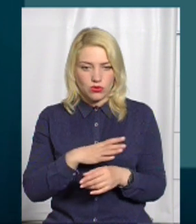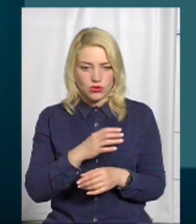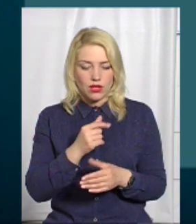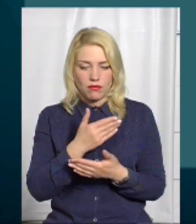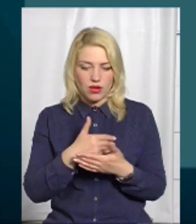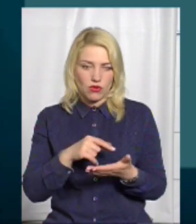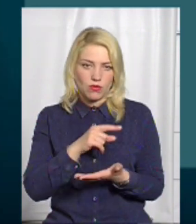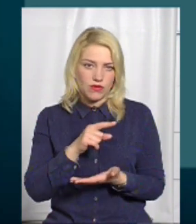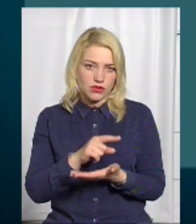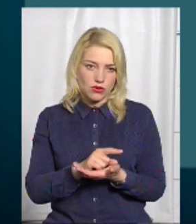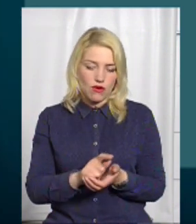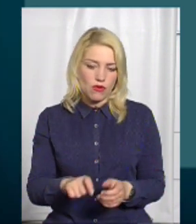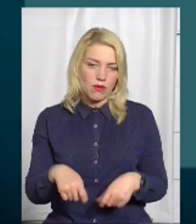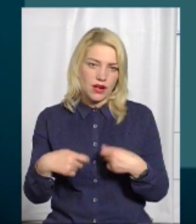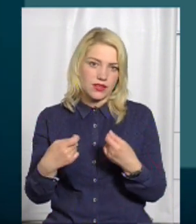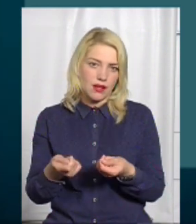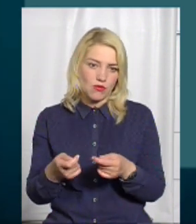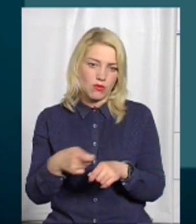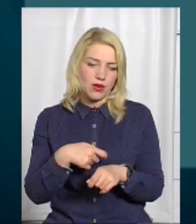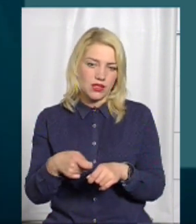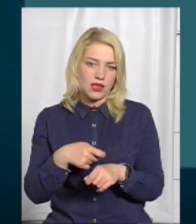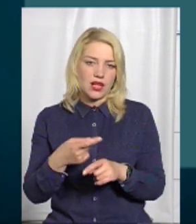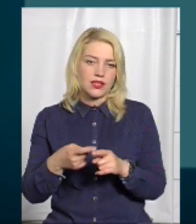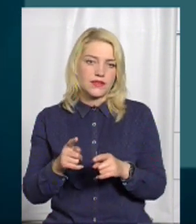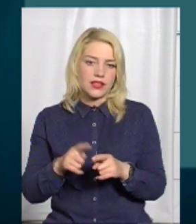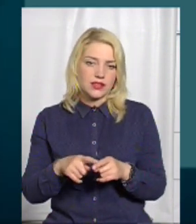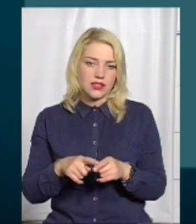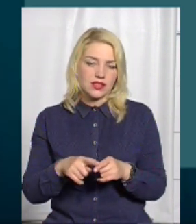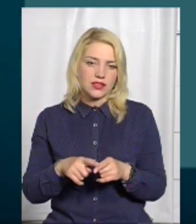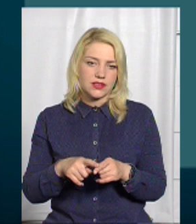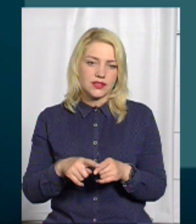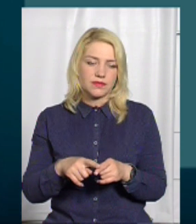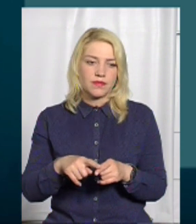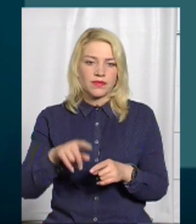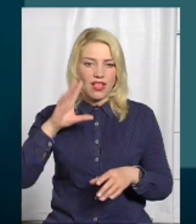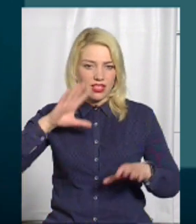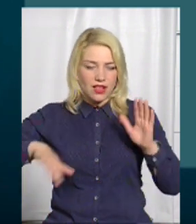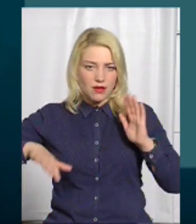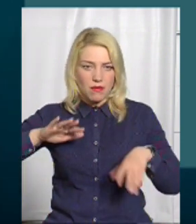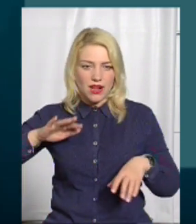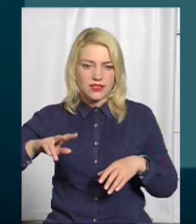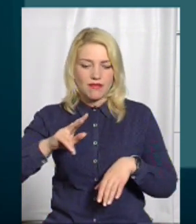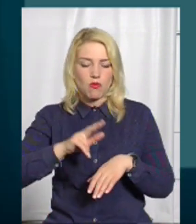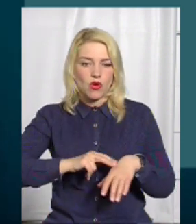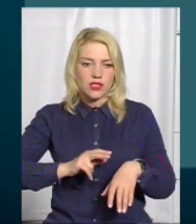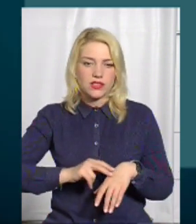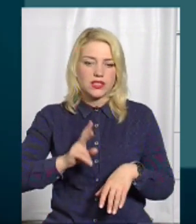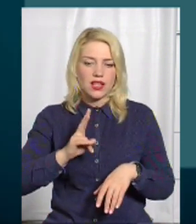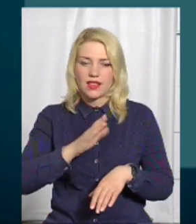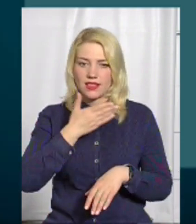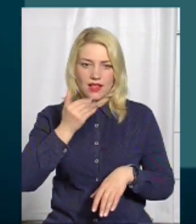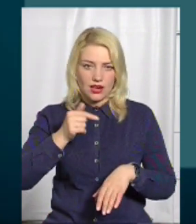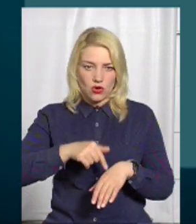'язково передамо матеріали на тих недбальців із поліції, які не прореагують, у